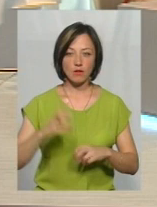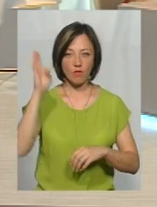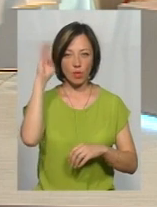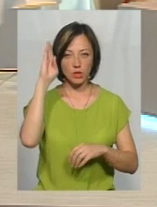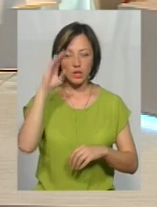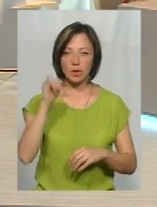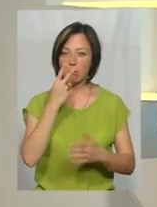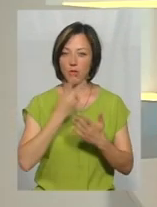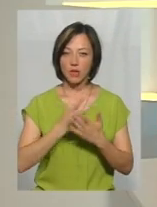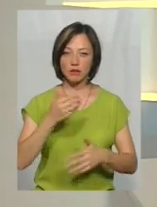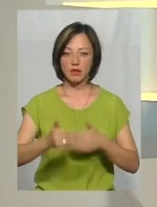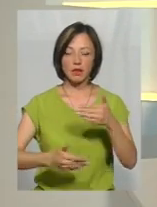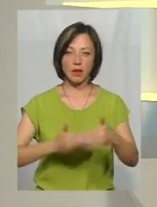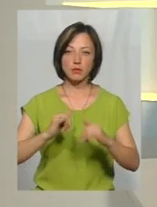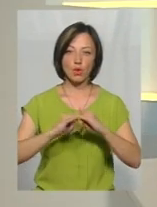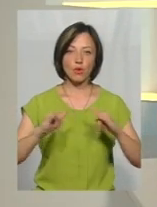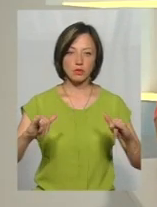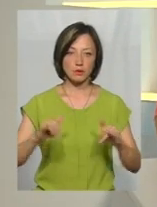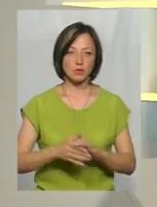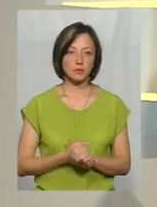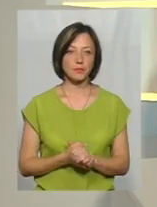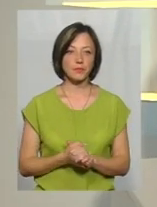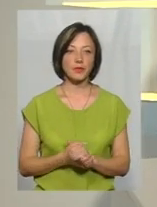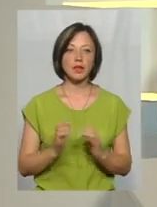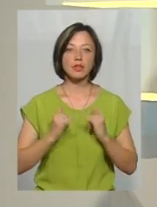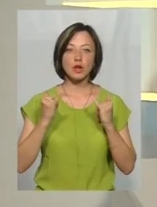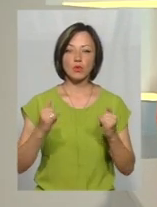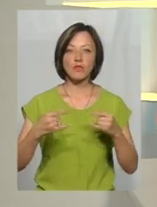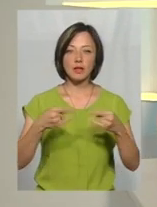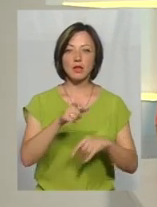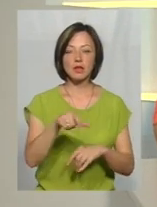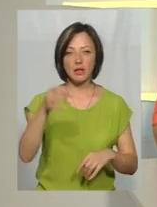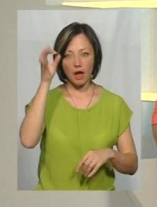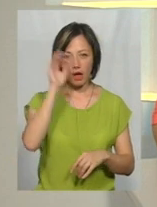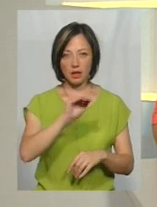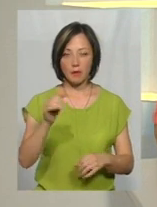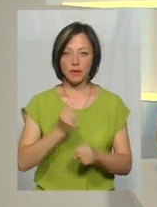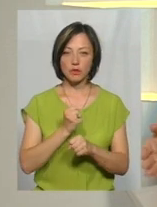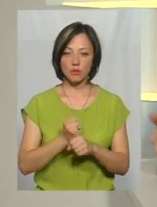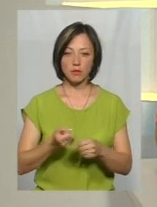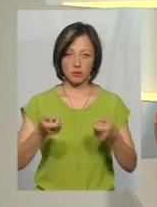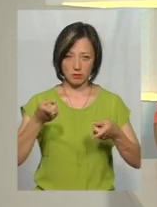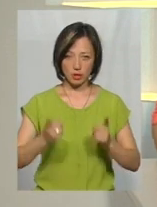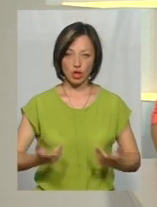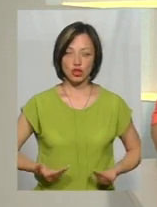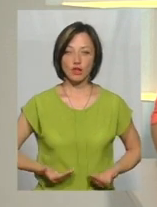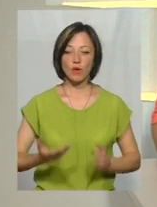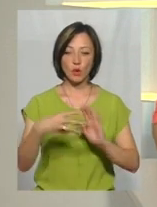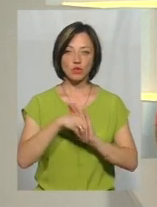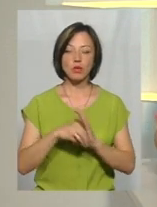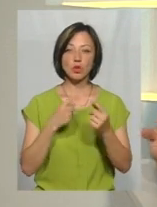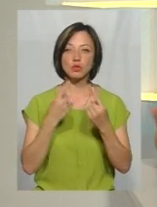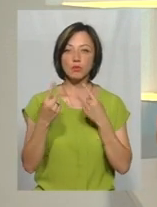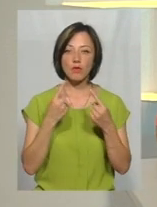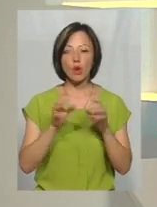і бачимо в динаміці розвиток подій. Зрозуміло. Шановні глядачі, нагадаю вам, ми працюємо наживо. Ви можете долучатися до